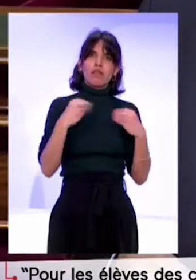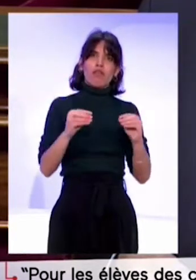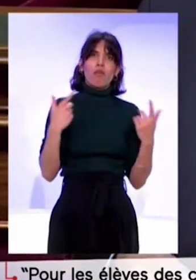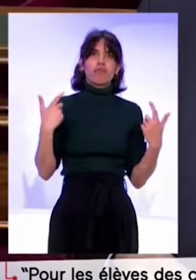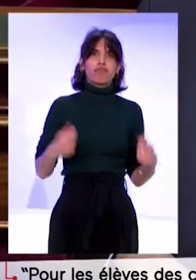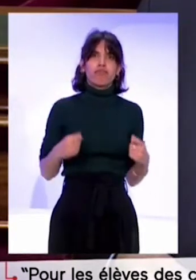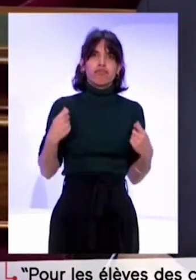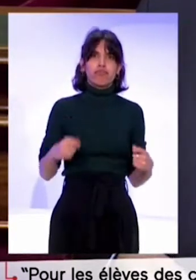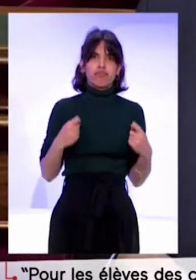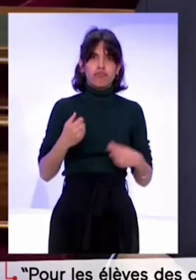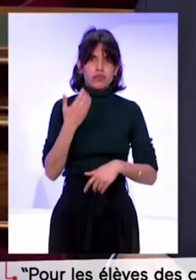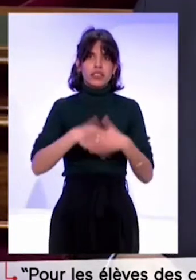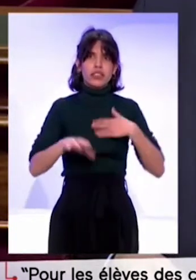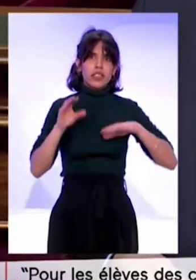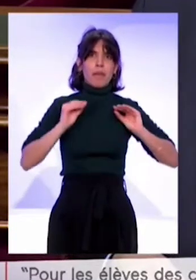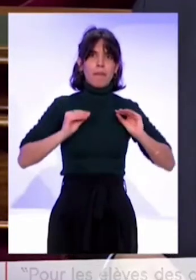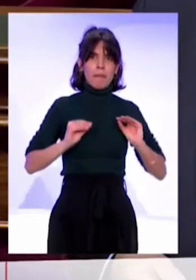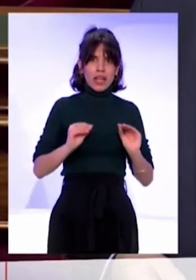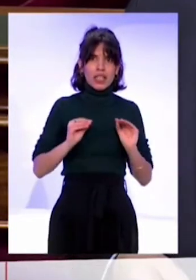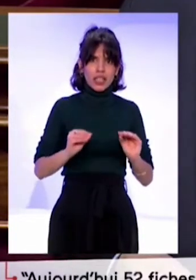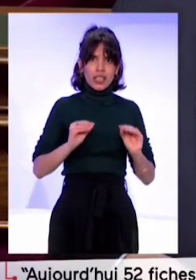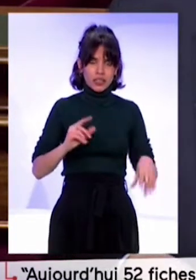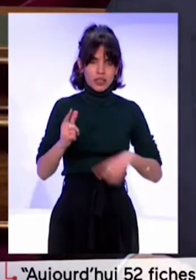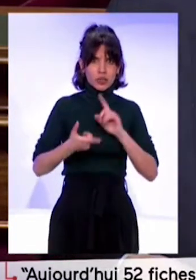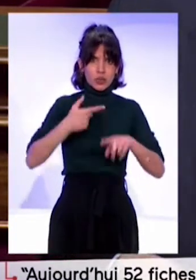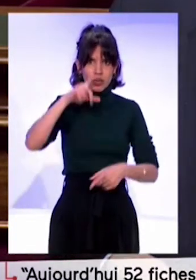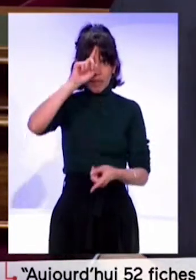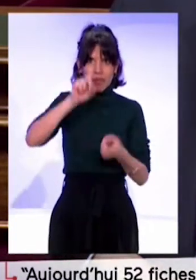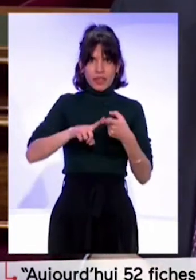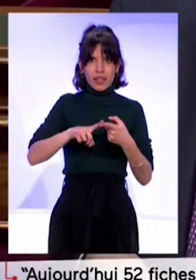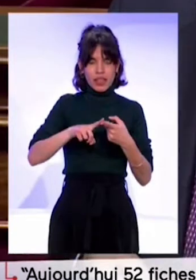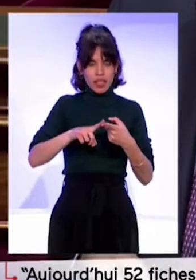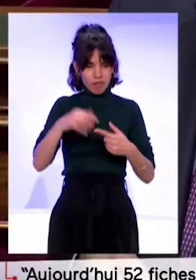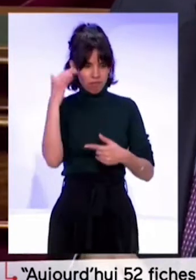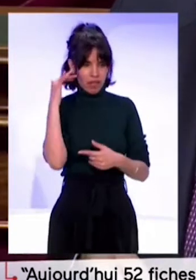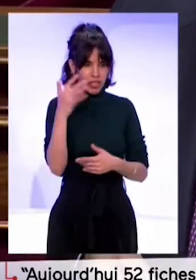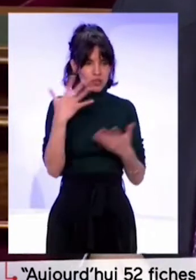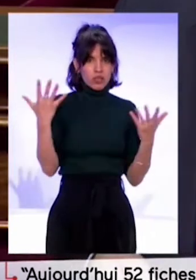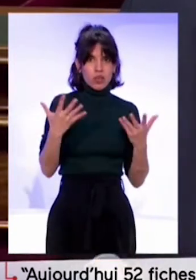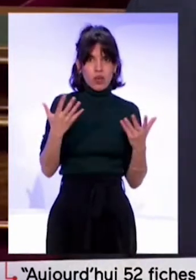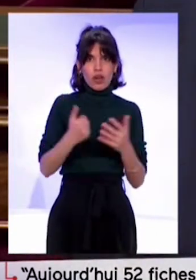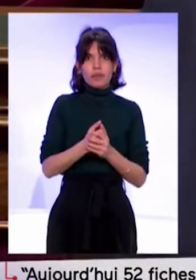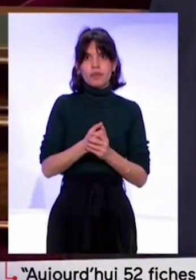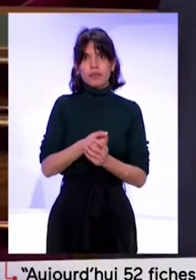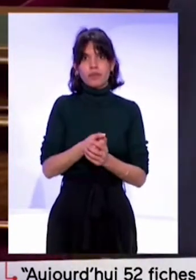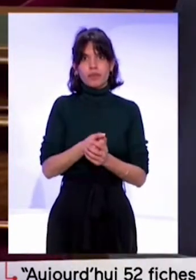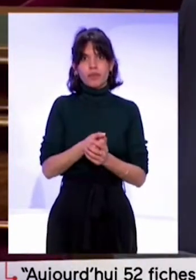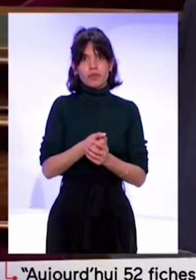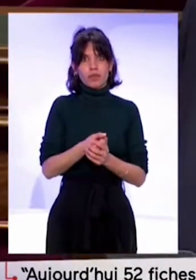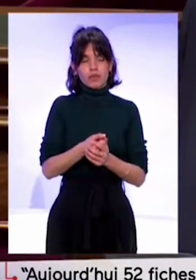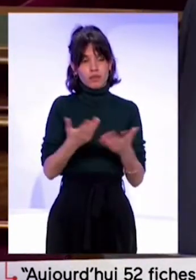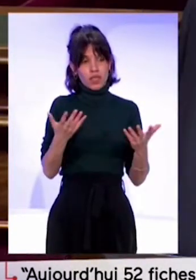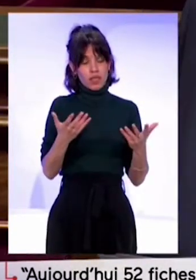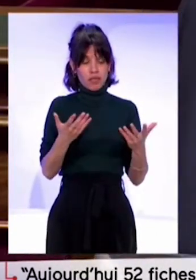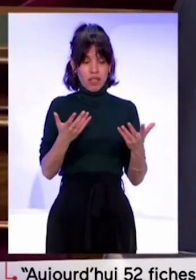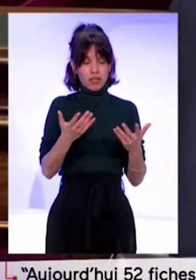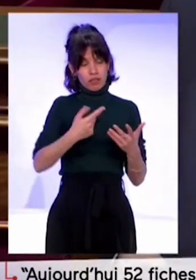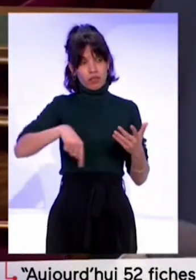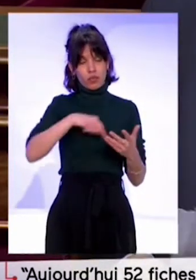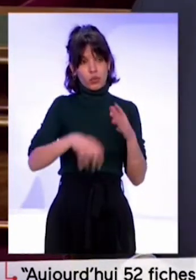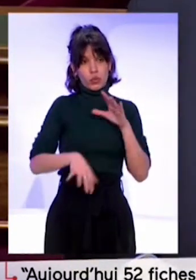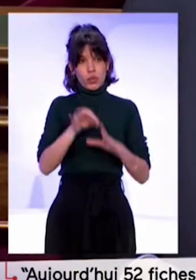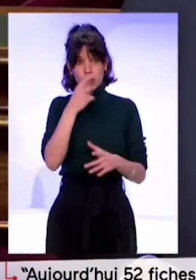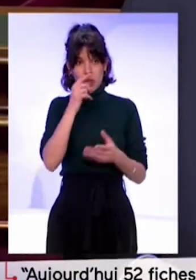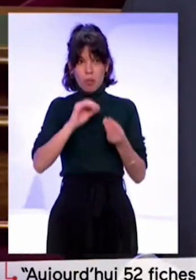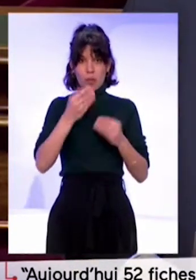dans ses magasins. Le second point de préoccupation constitue, bien sûr, pour de nombreux élus, le